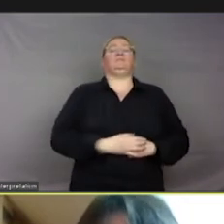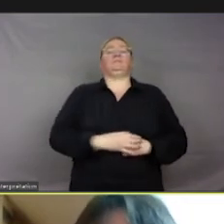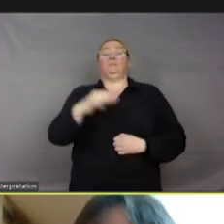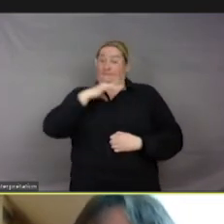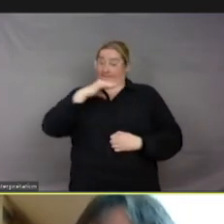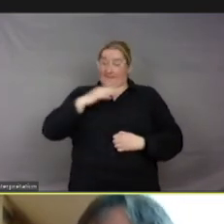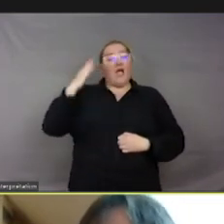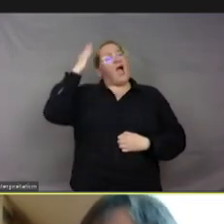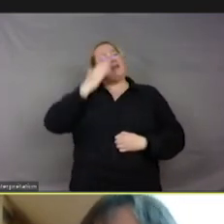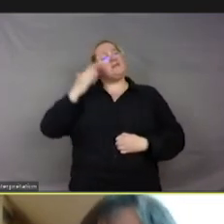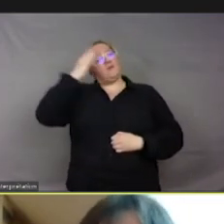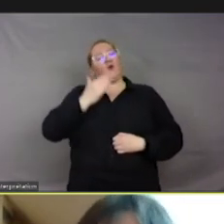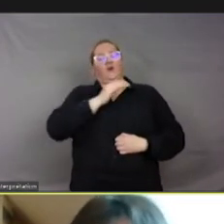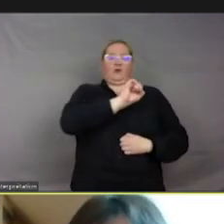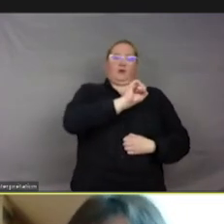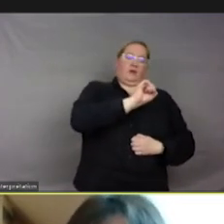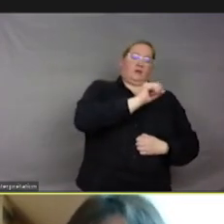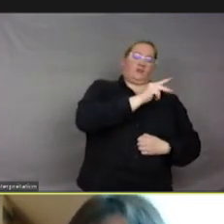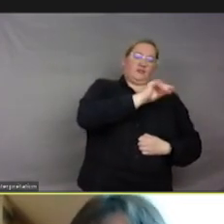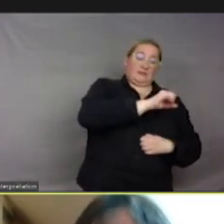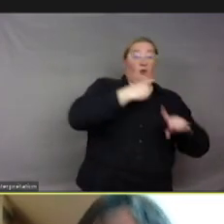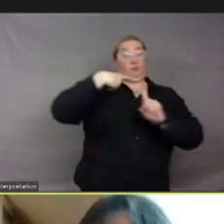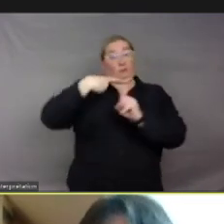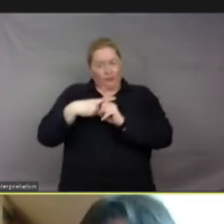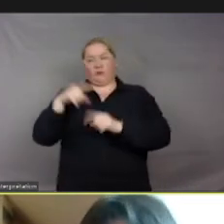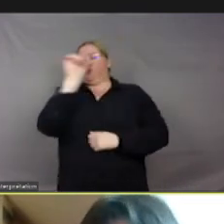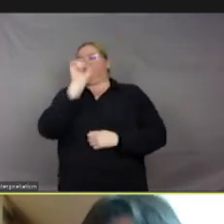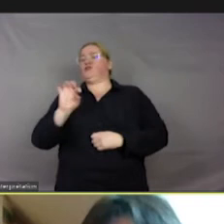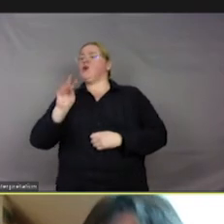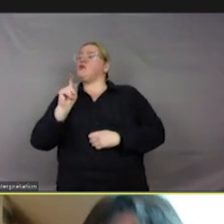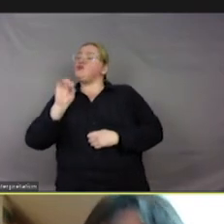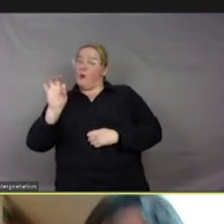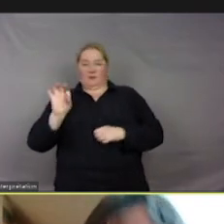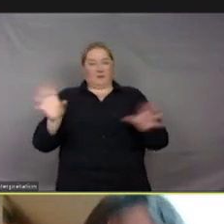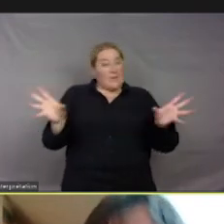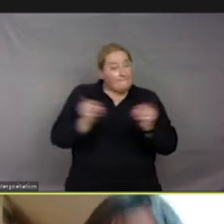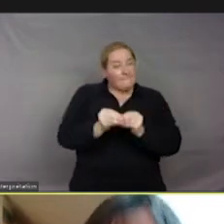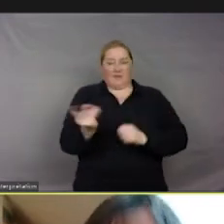animaux sont sensibles et sentients. Alors, pour résumer,